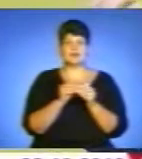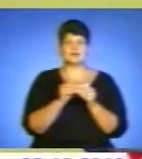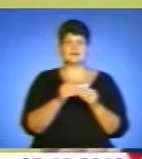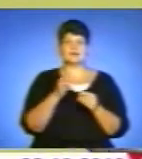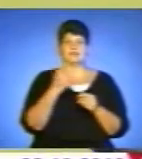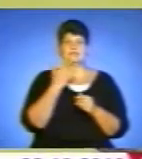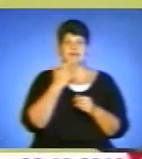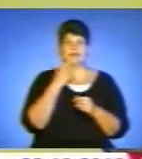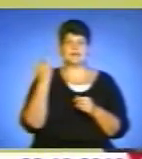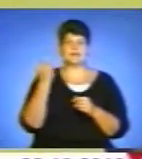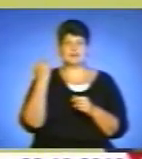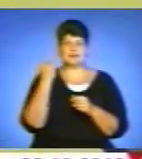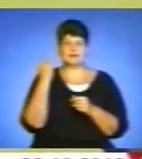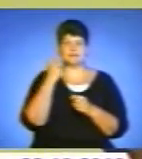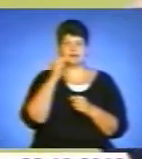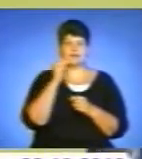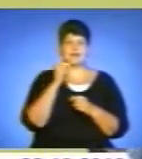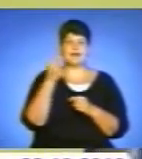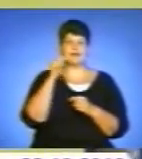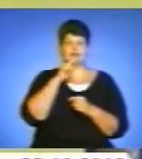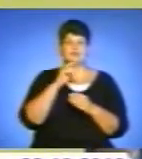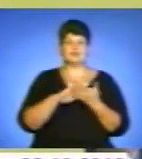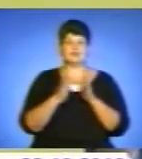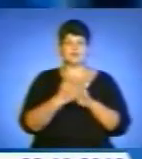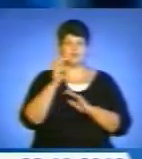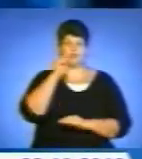поліпшення насамперед економічної ситуації в Україні.